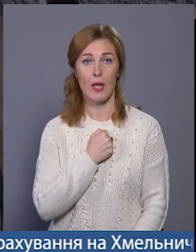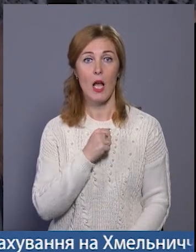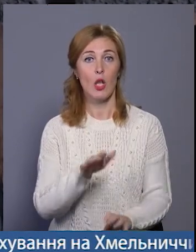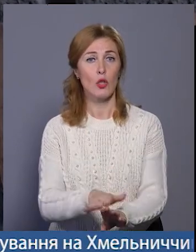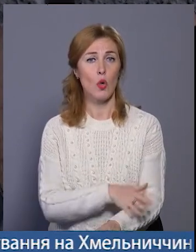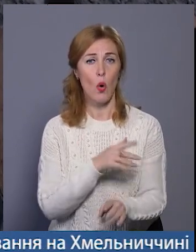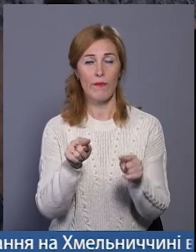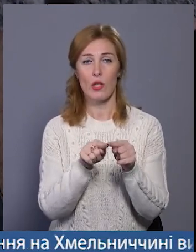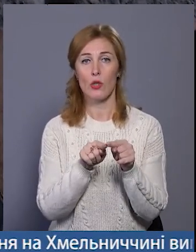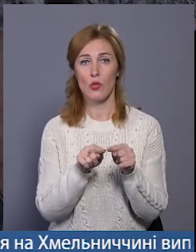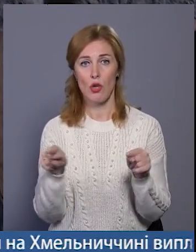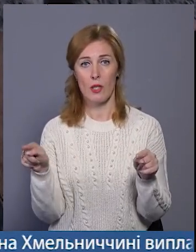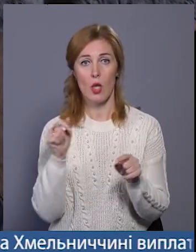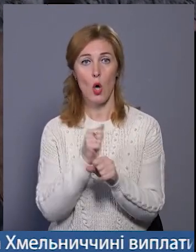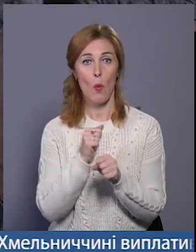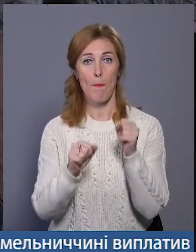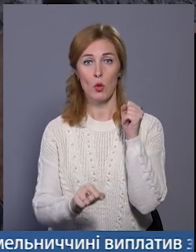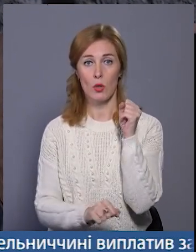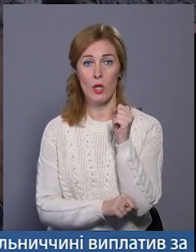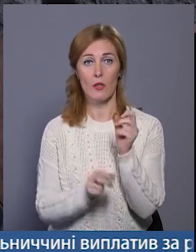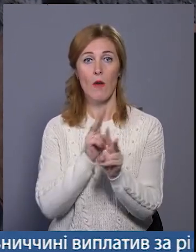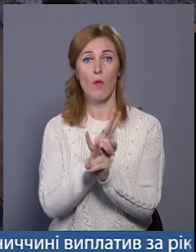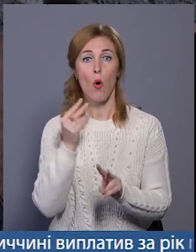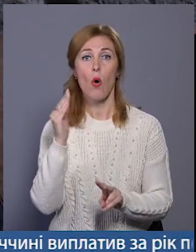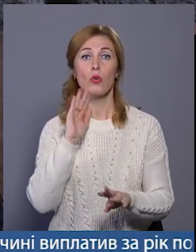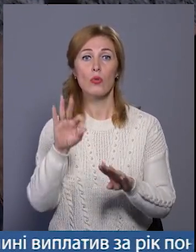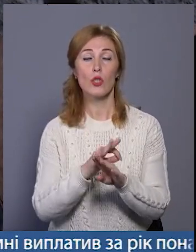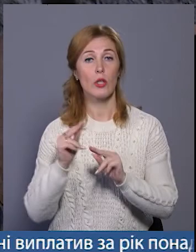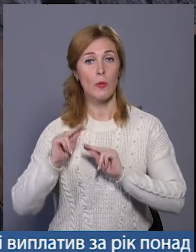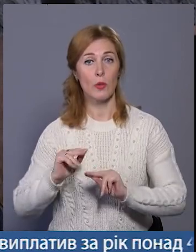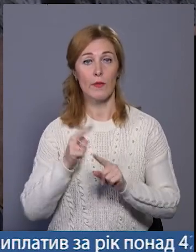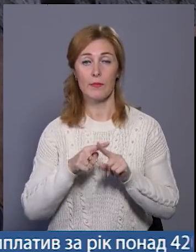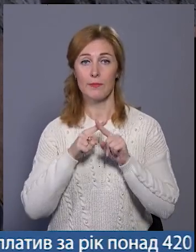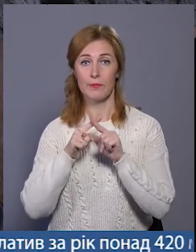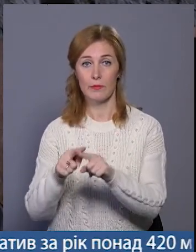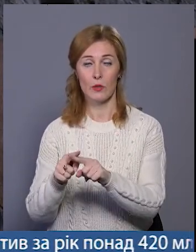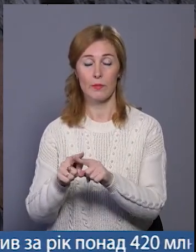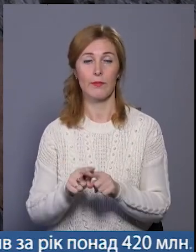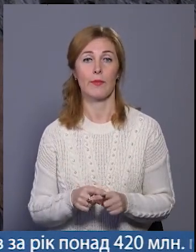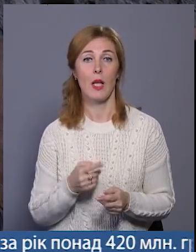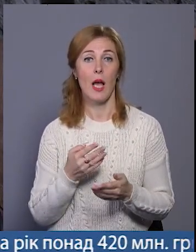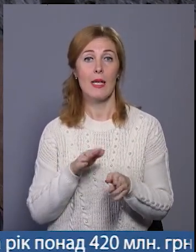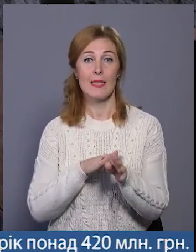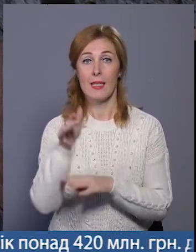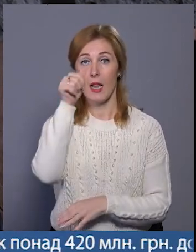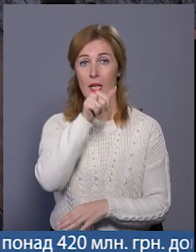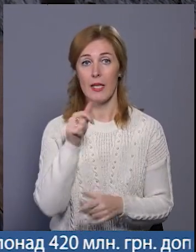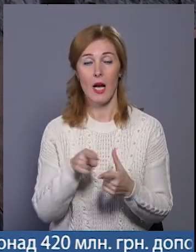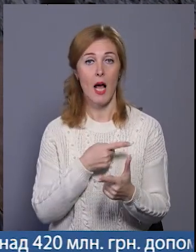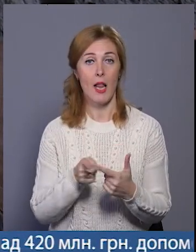час роботодавець, в якому вона працювала, він йшов їй на компроміси майже цілий рік, але